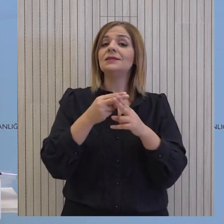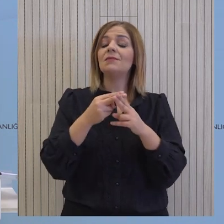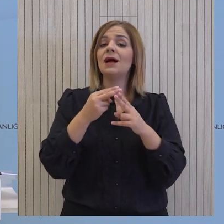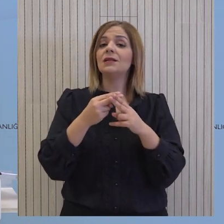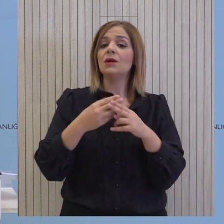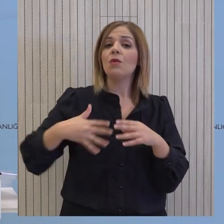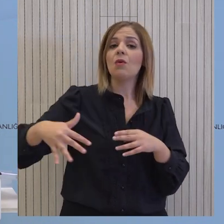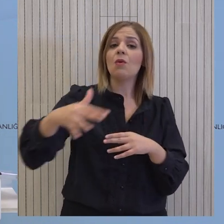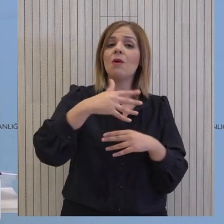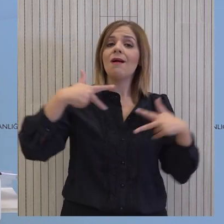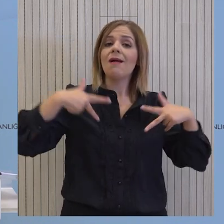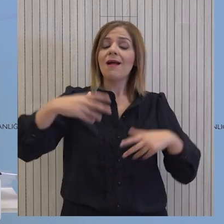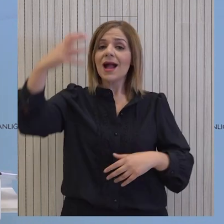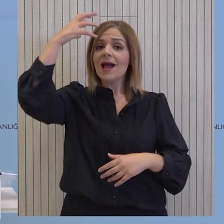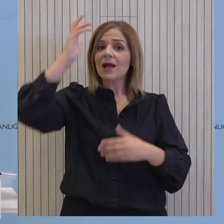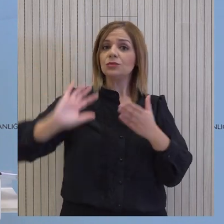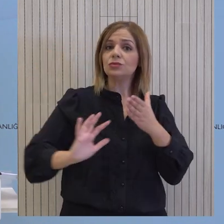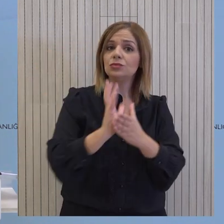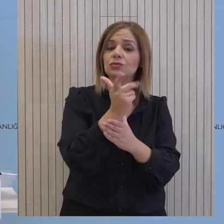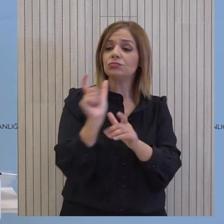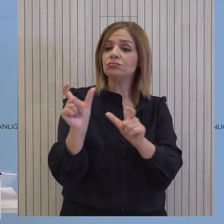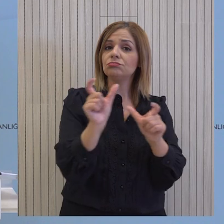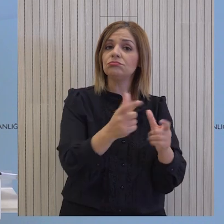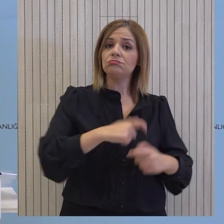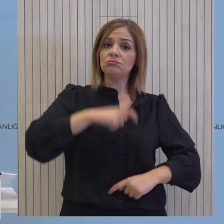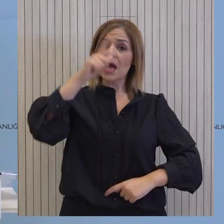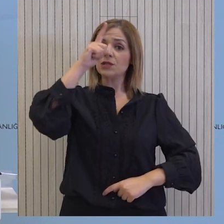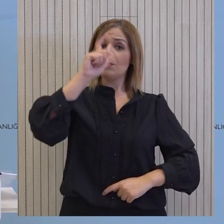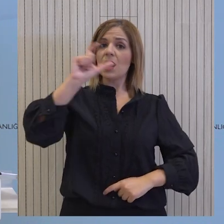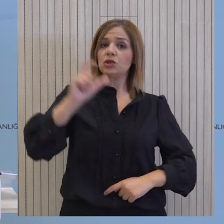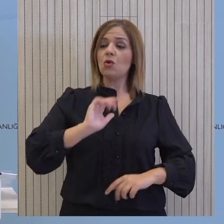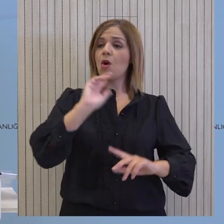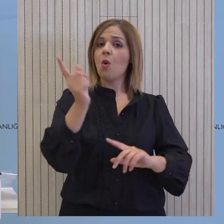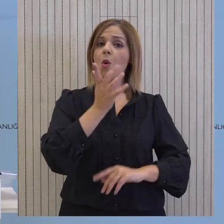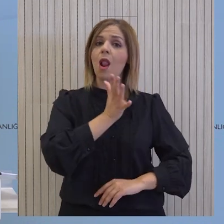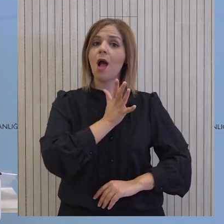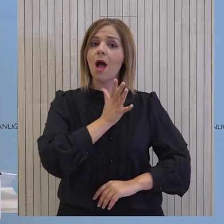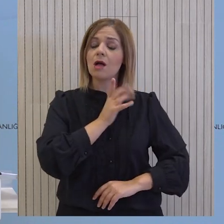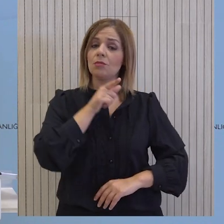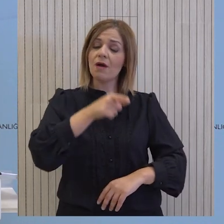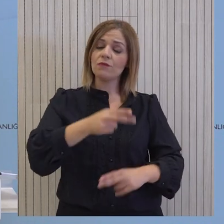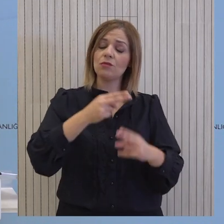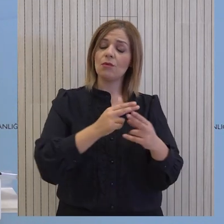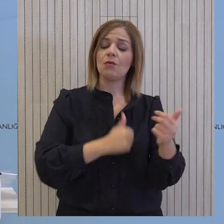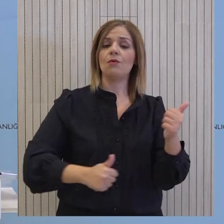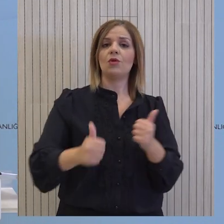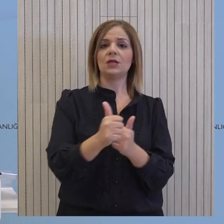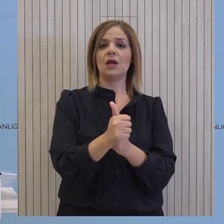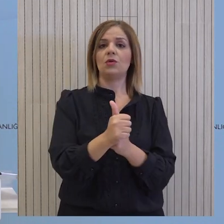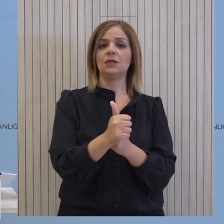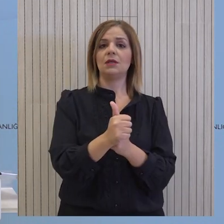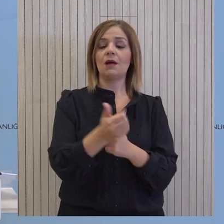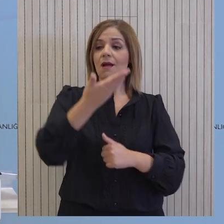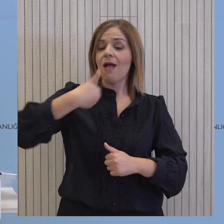αποτελεσματικού κοινωνικού κράτους που θα διασφαλίζει συνθήκες αξιοπρεπούς διαβίωσης για όλους τους πολίτες του αποτελεί βασική μας προτεραιότητα.